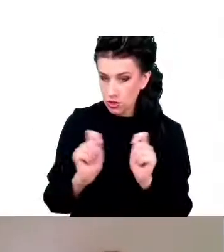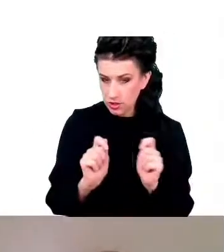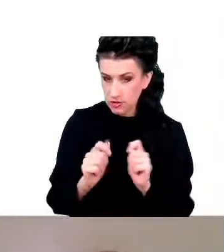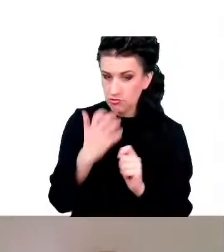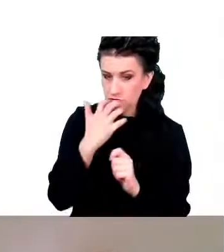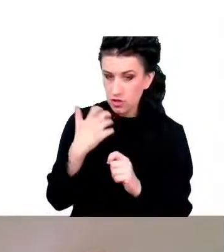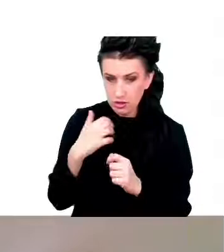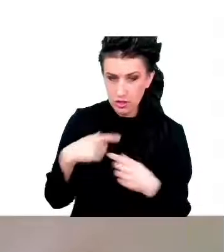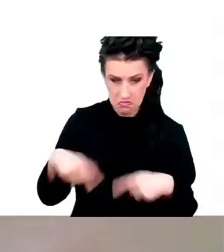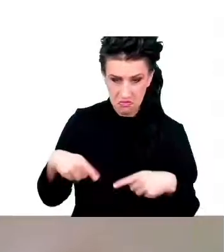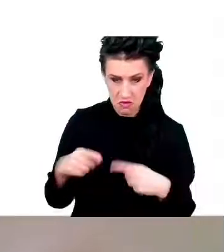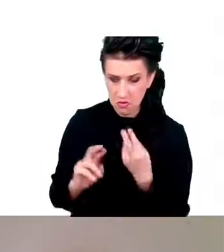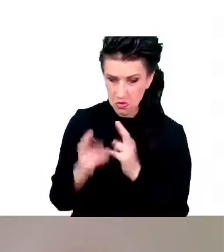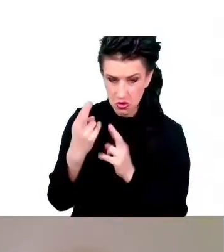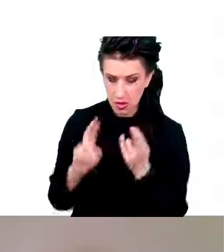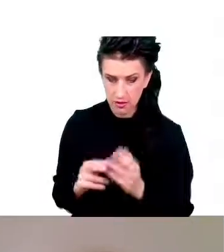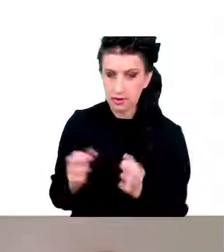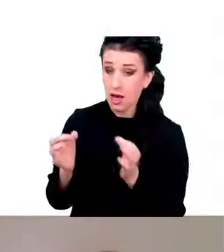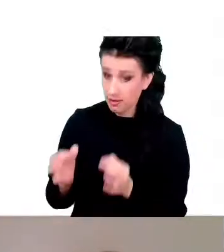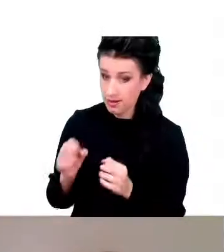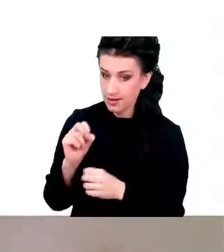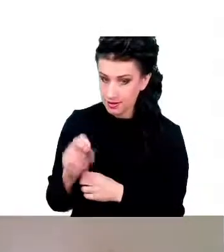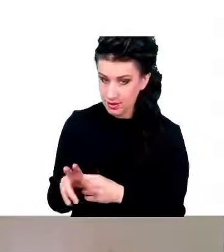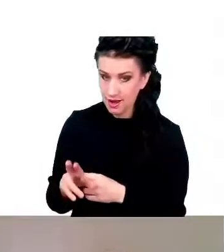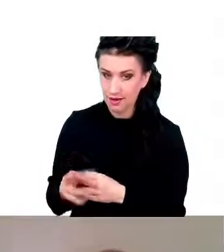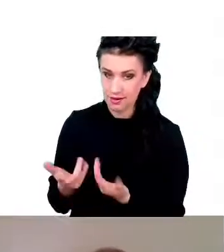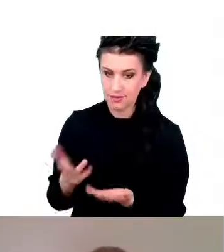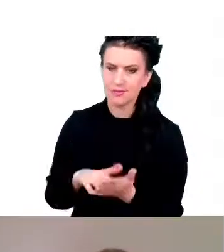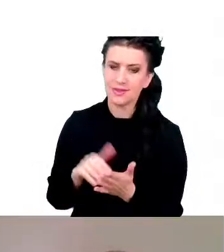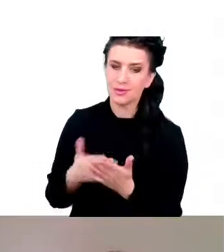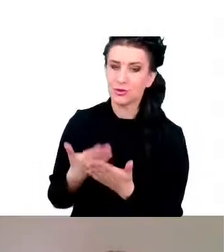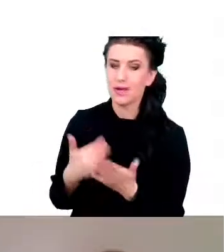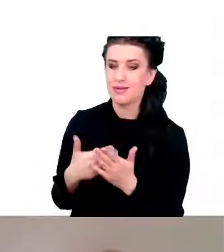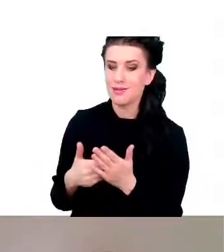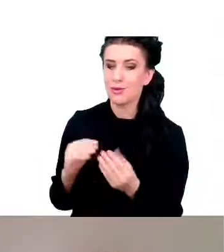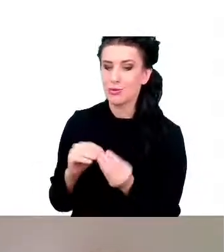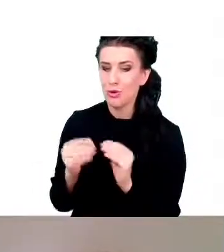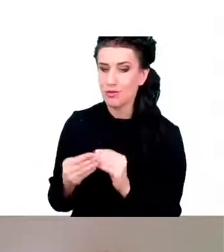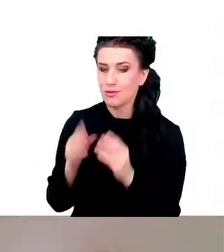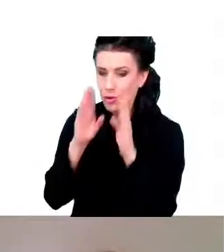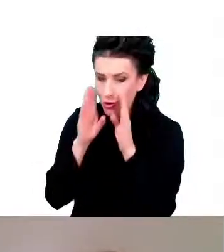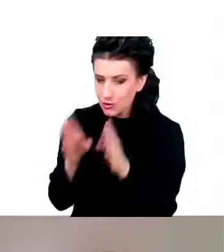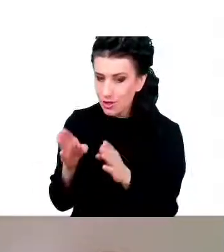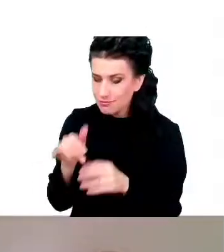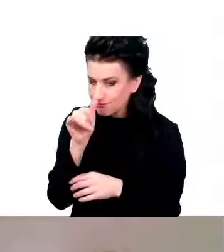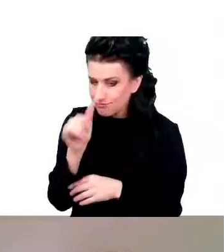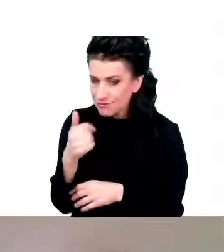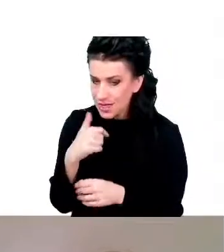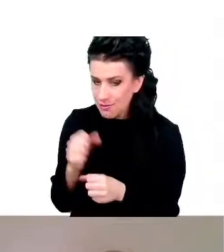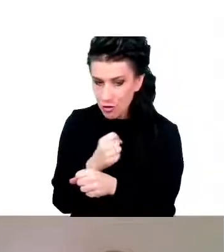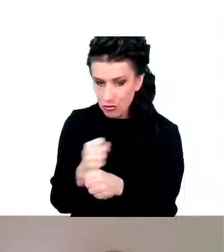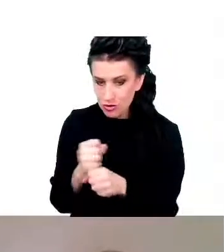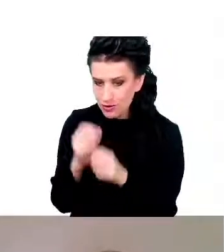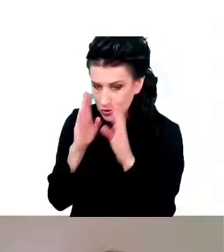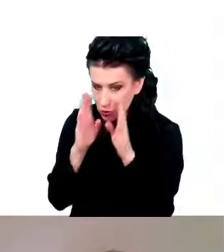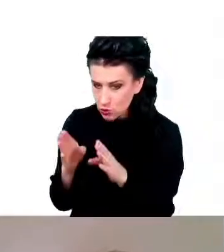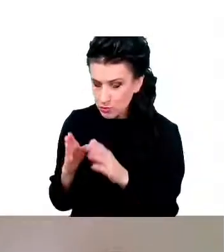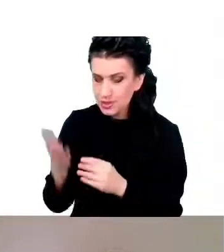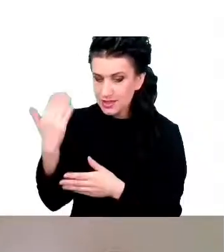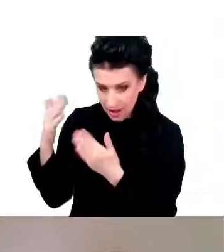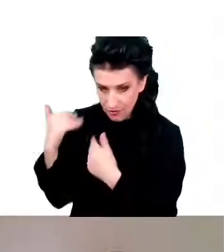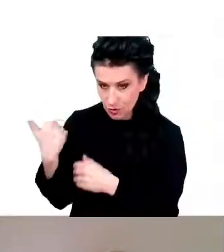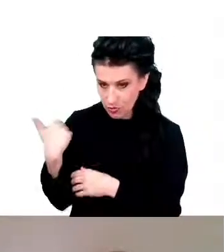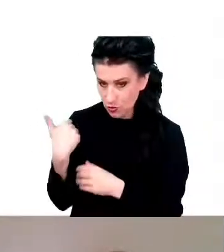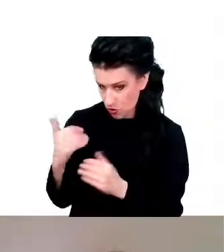wywołują, dochodzi do takich problemów po prostu z koncentracją i nie jesteśmy w stanie się skupić tak dobrze jak kiedyś, ponieważ dużo słabsze